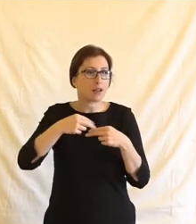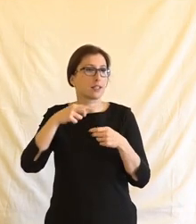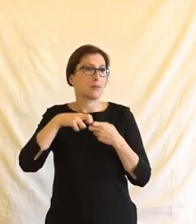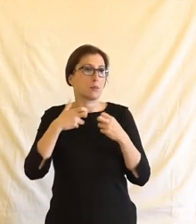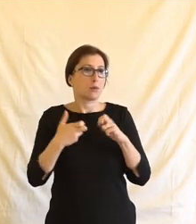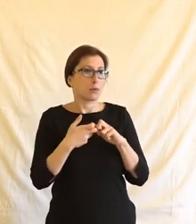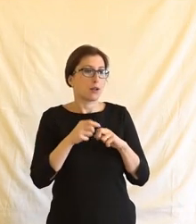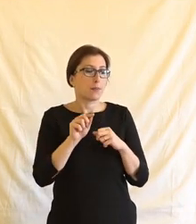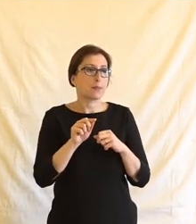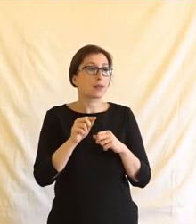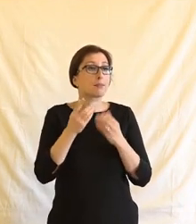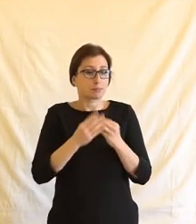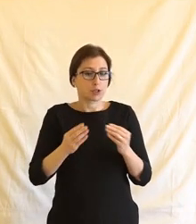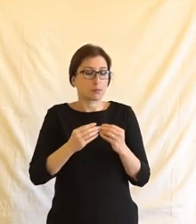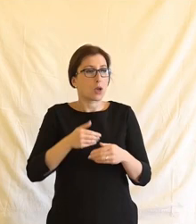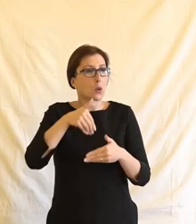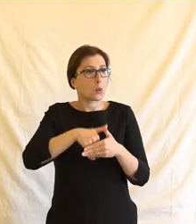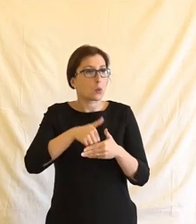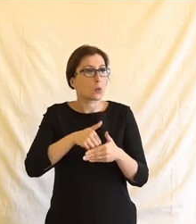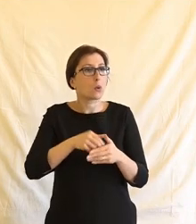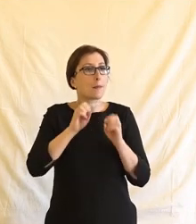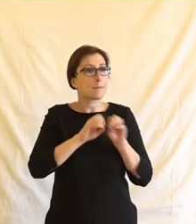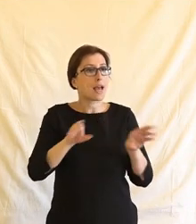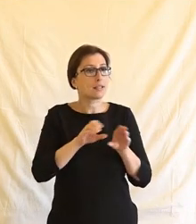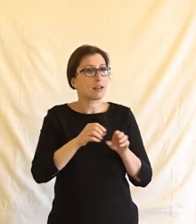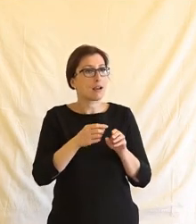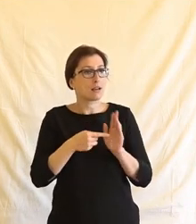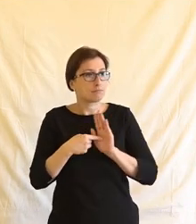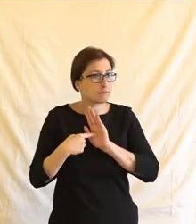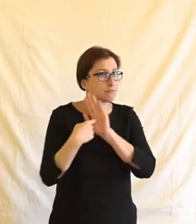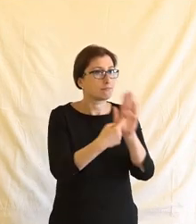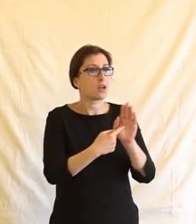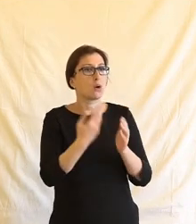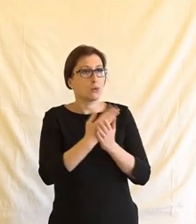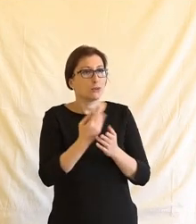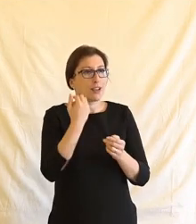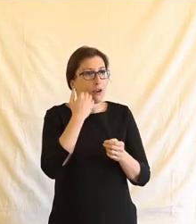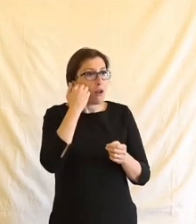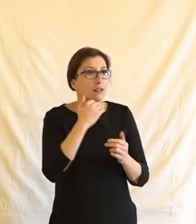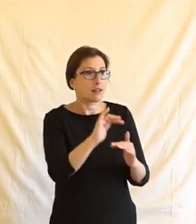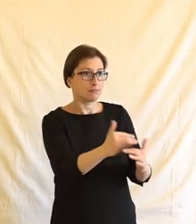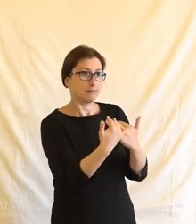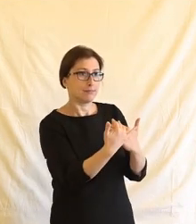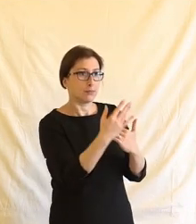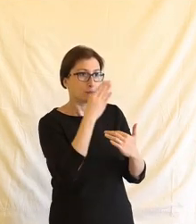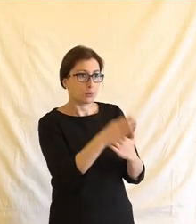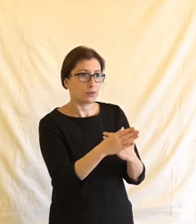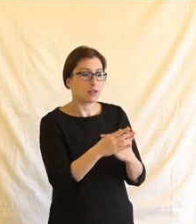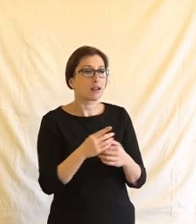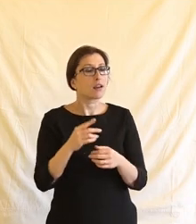problému, že příběh je to, co ta média prodává, což mi naši kolegové z vnější komunikace pořád upakujou